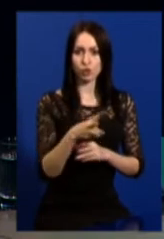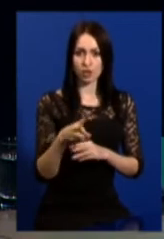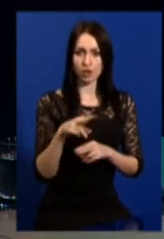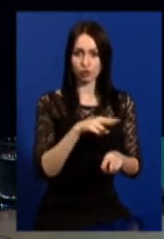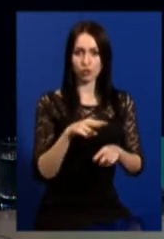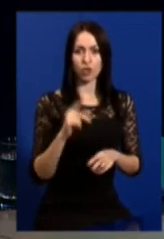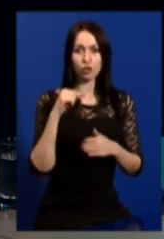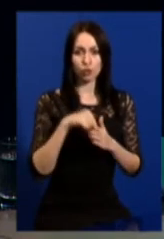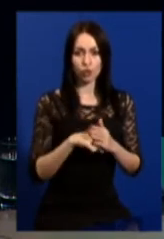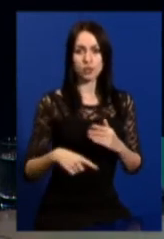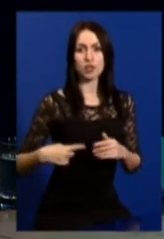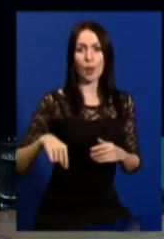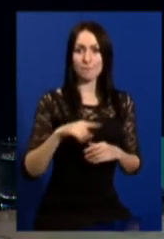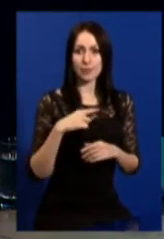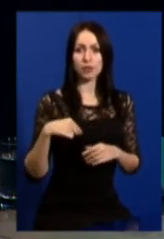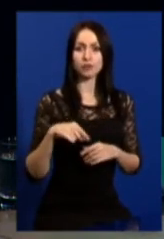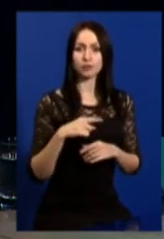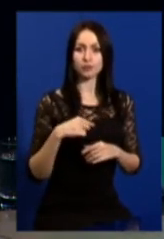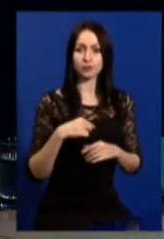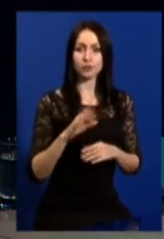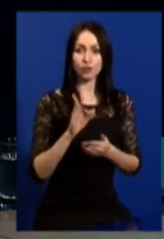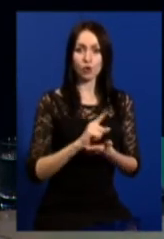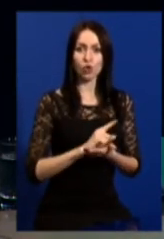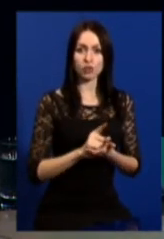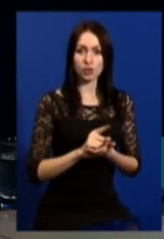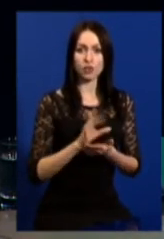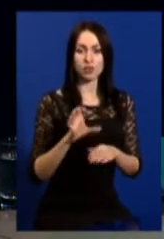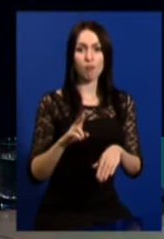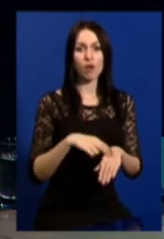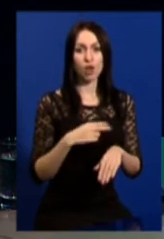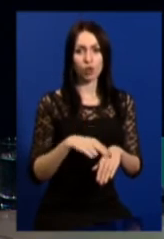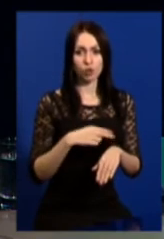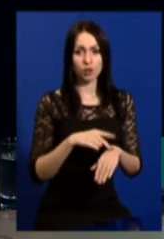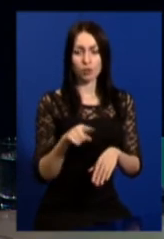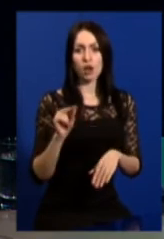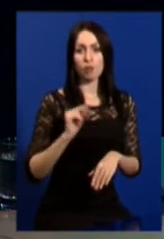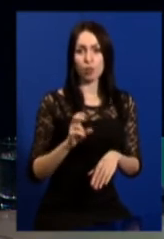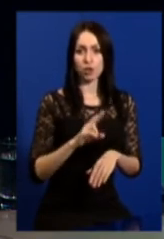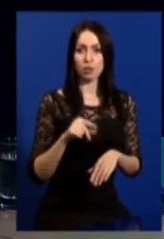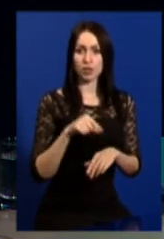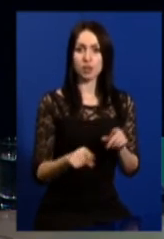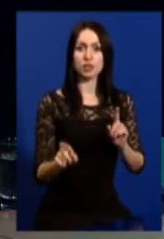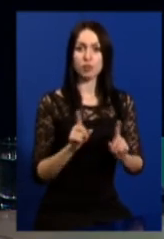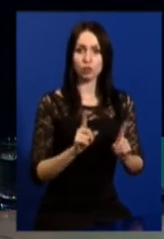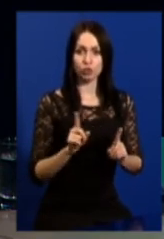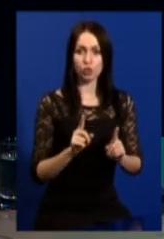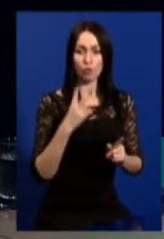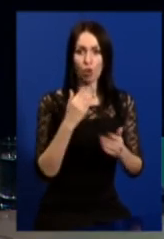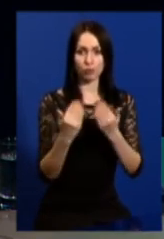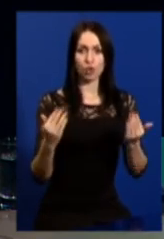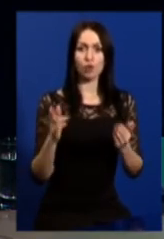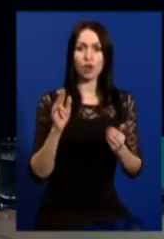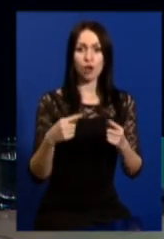Тобто, ми в координації з правоохоронними органами працюємо над тим, щоб обстановка, як